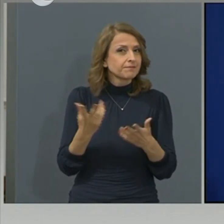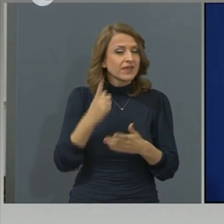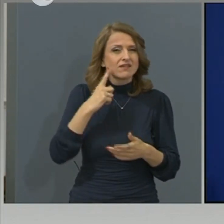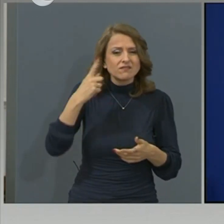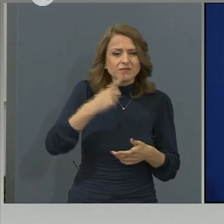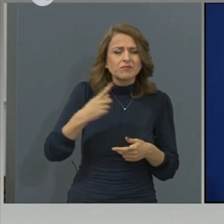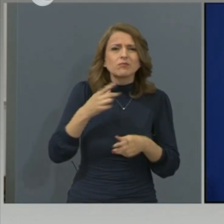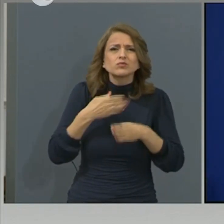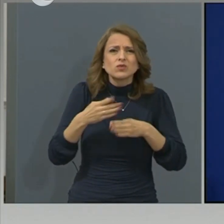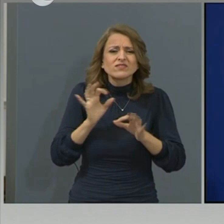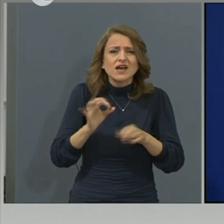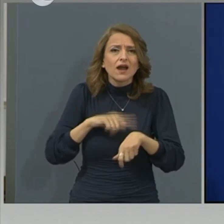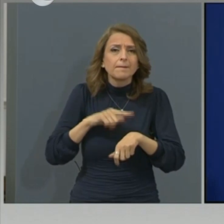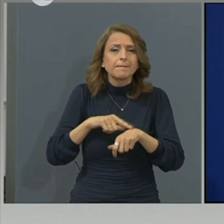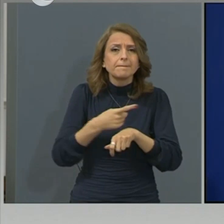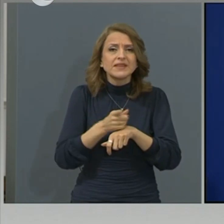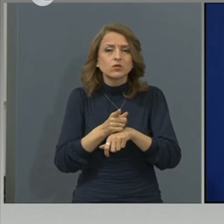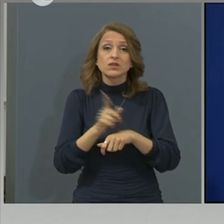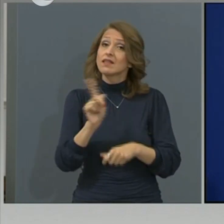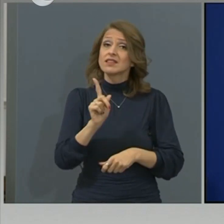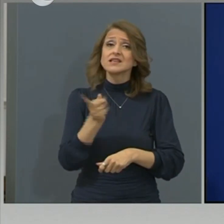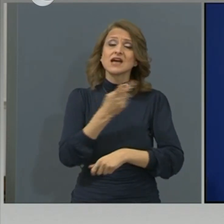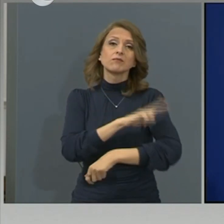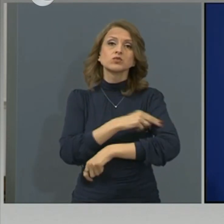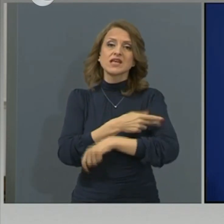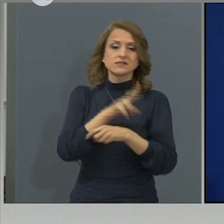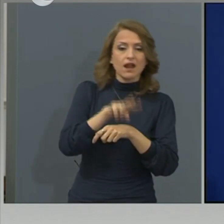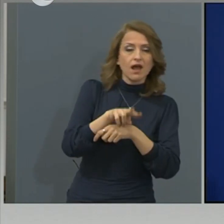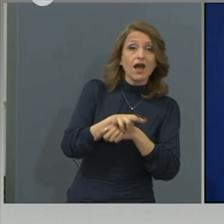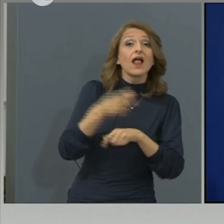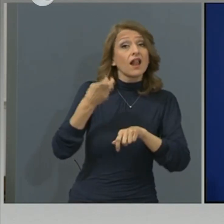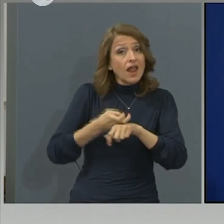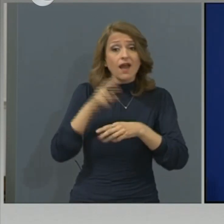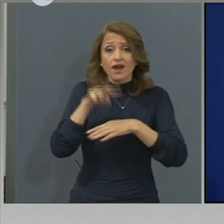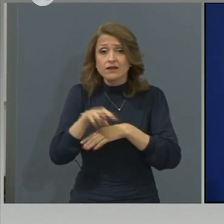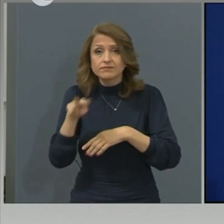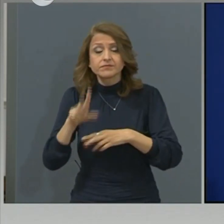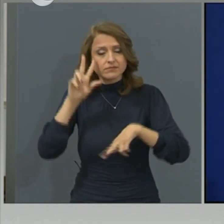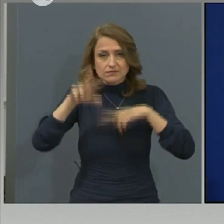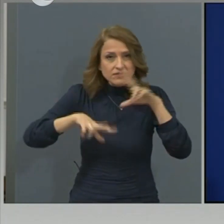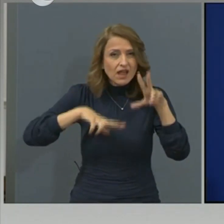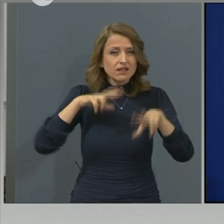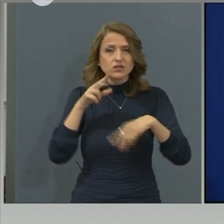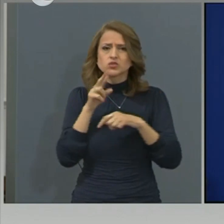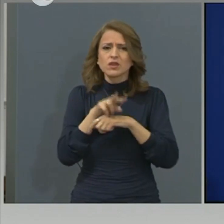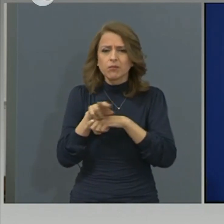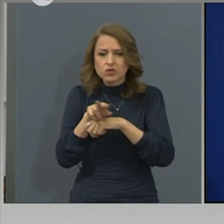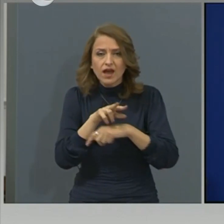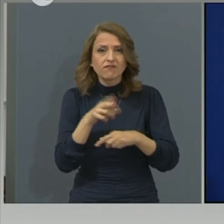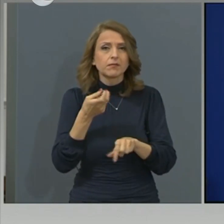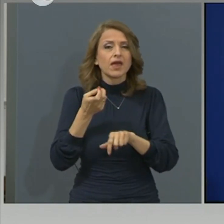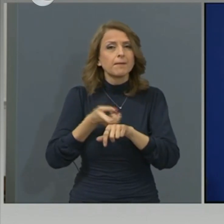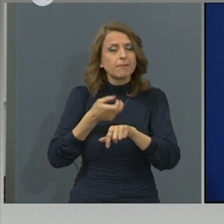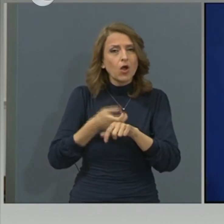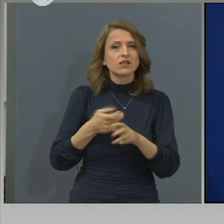Дневен ежеминутен, не сестрински пост, както обикновено се нарича, а лекарски пост. По цяла нощ наблюдаваме болните, оставаме на